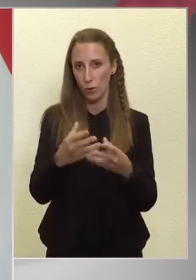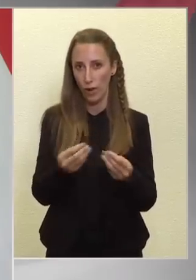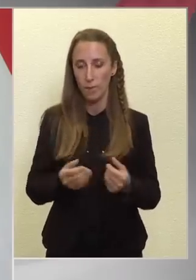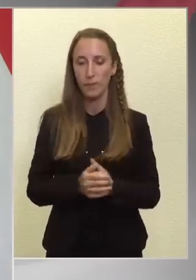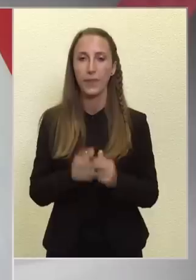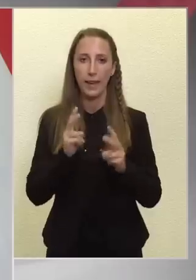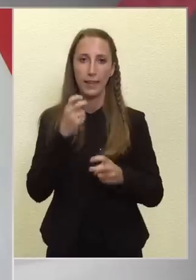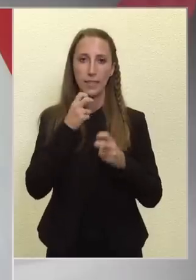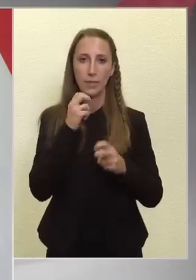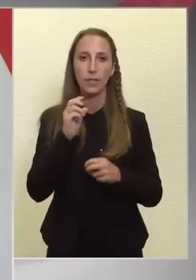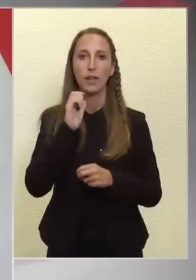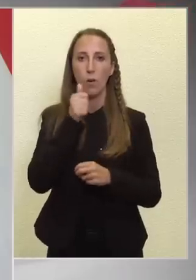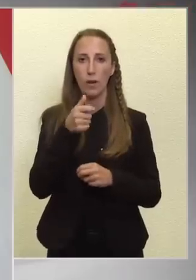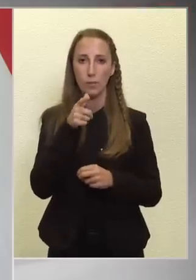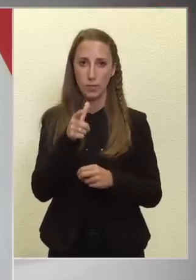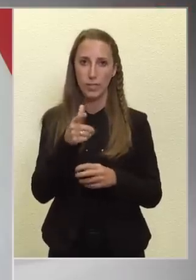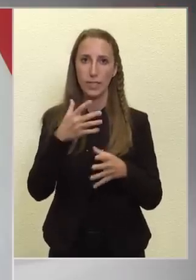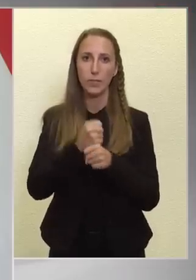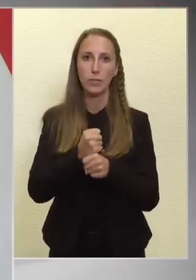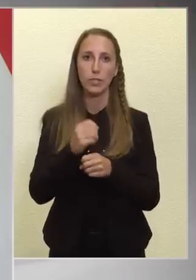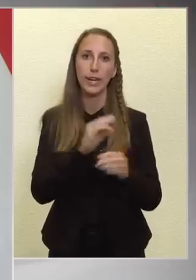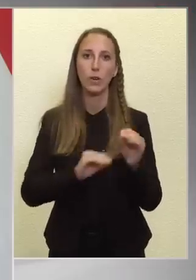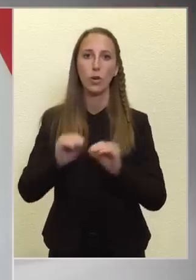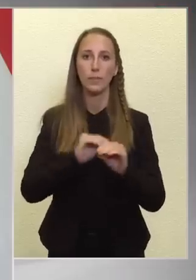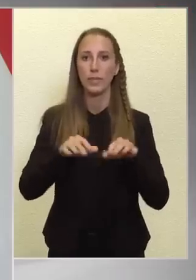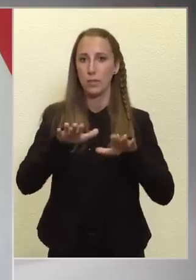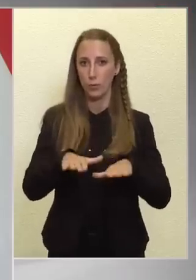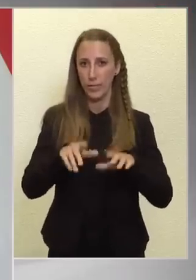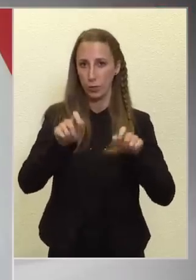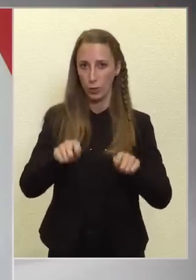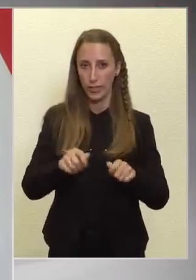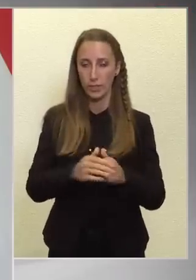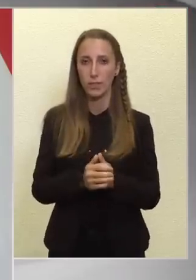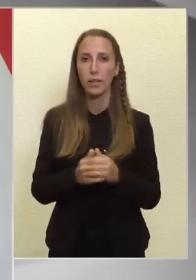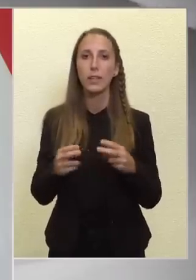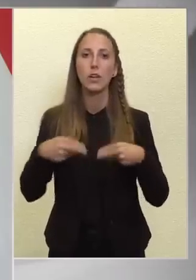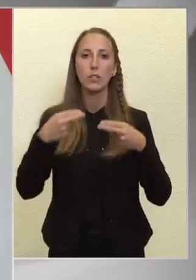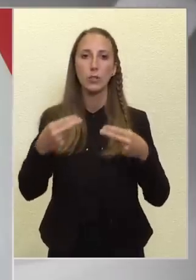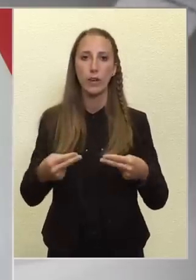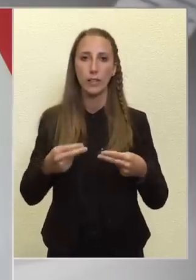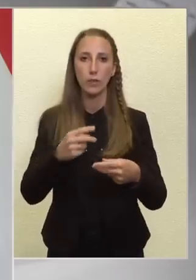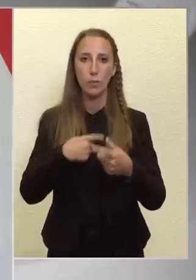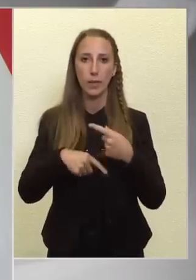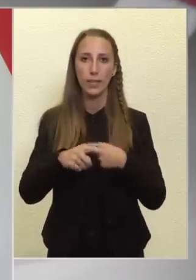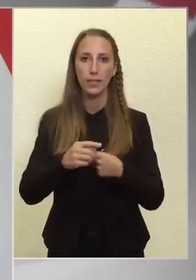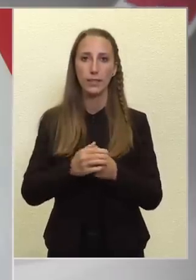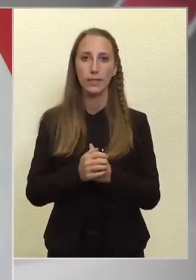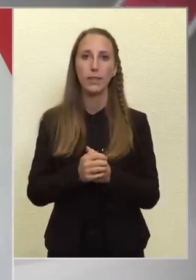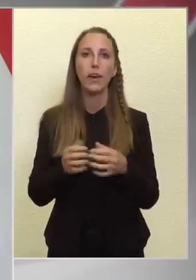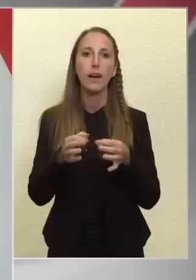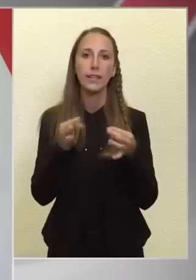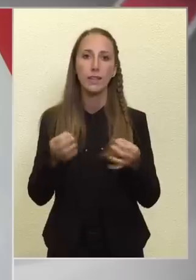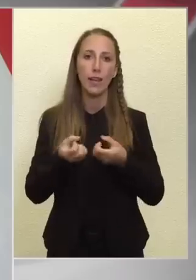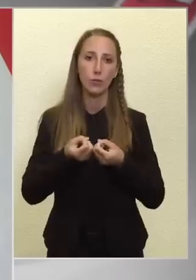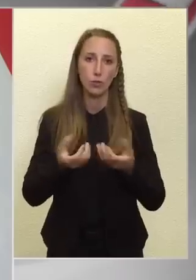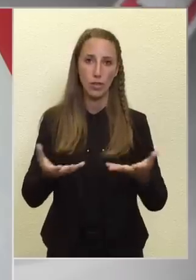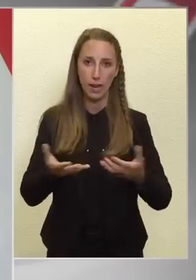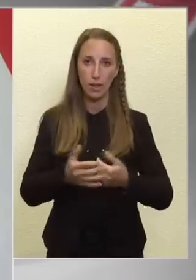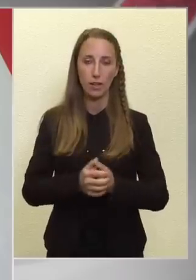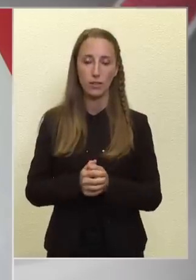de majd holnap lesz egy bizottsági kollégiumi ülésdöntés, és azt követően pedig ez a nyilvánosság